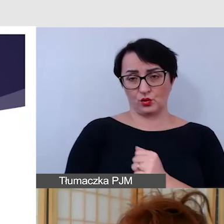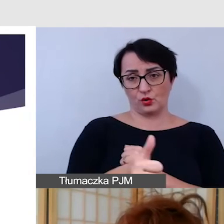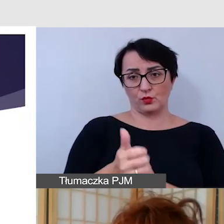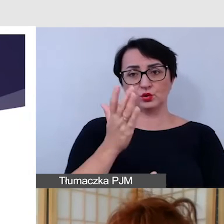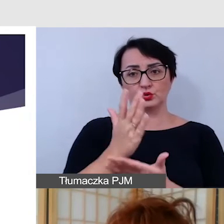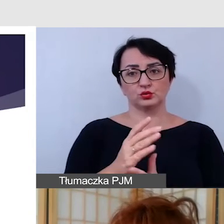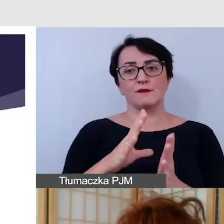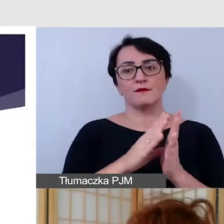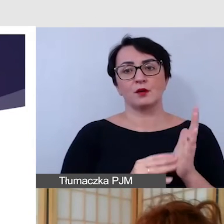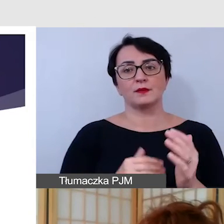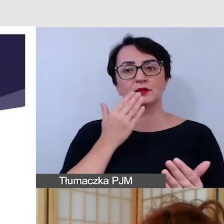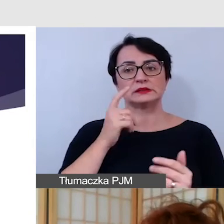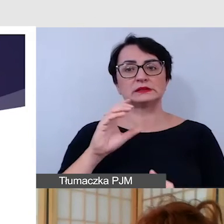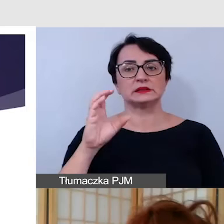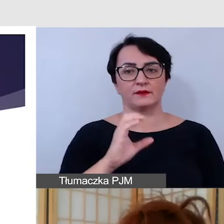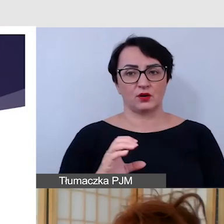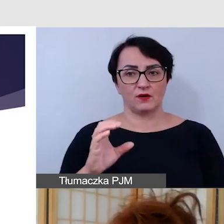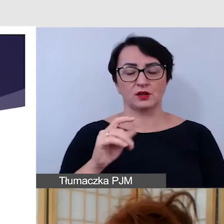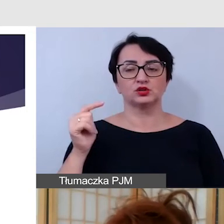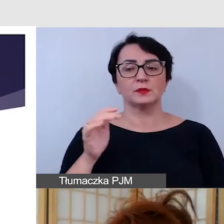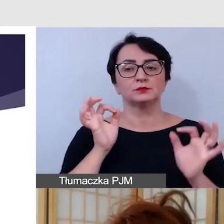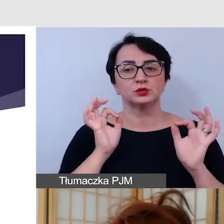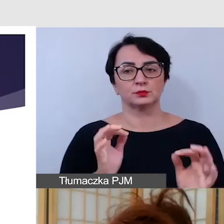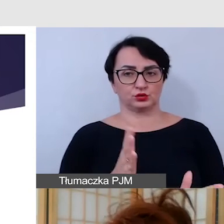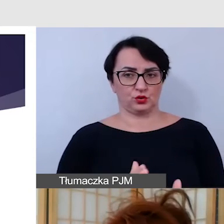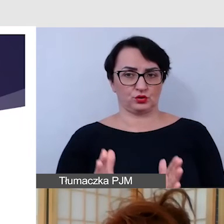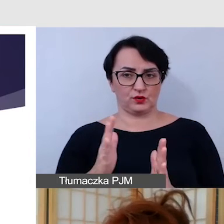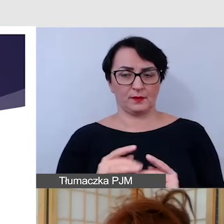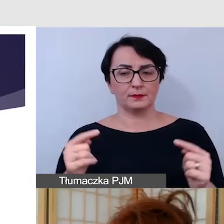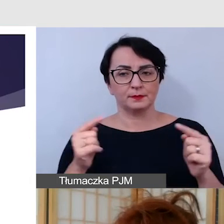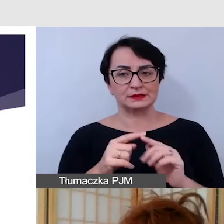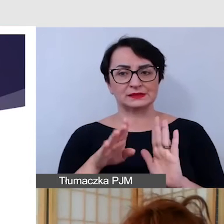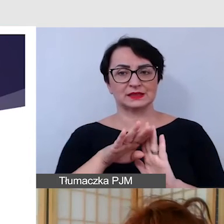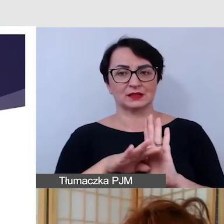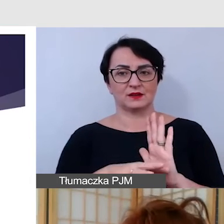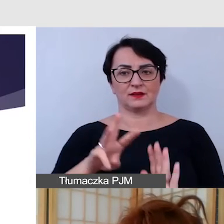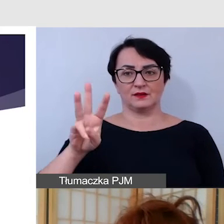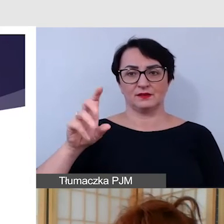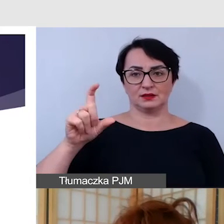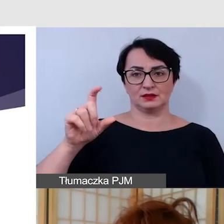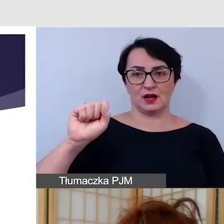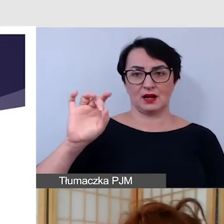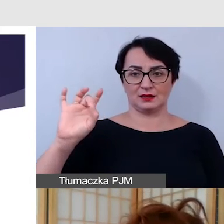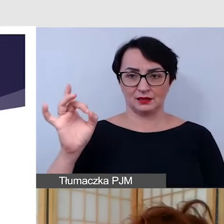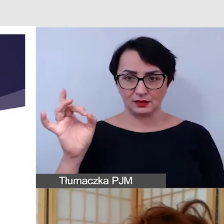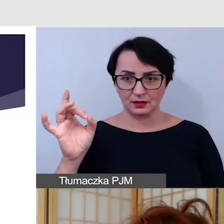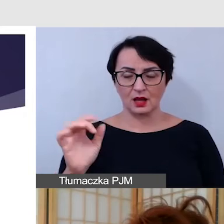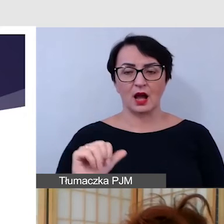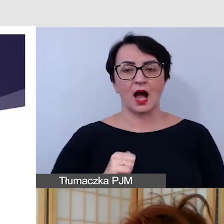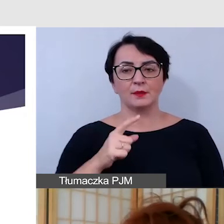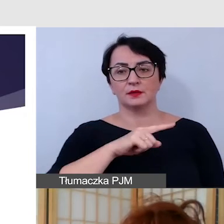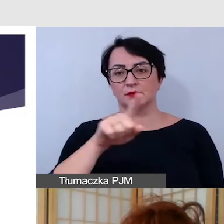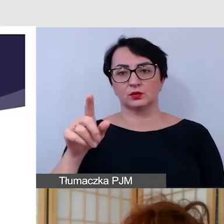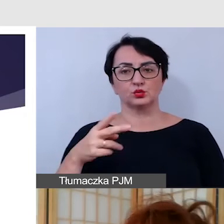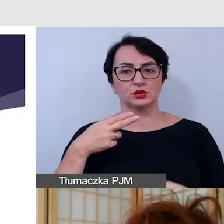formie cyfrowej, dlatego materiały należy poprawnie przygotować zgodnie ze standardem WCAG, tak aby powtórzyć mogli sobie